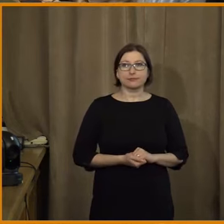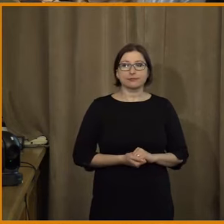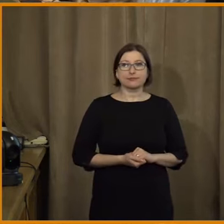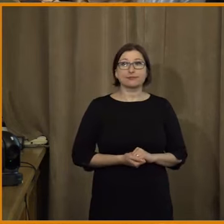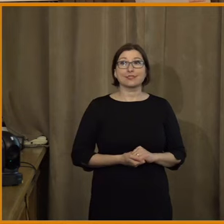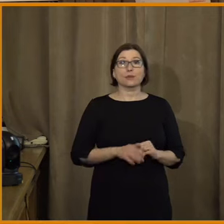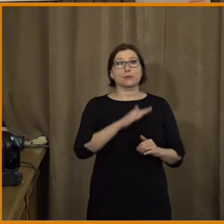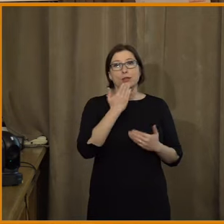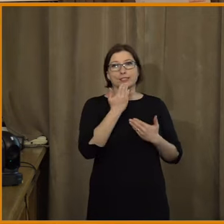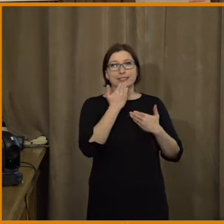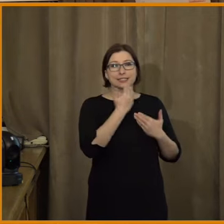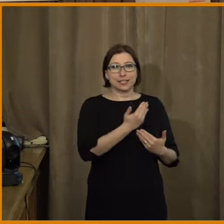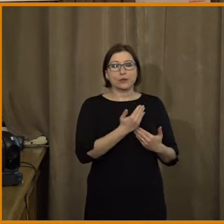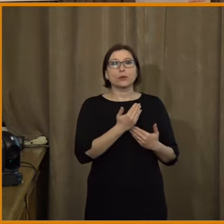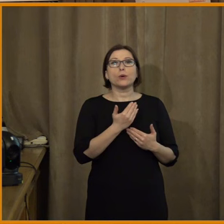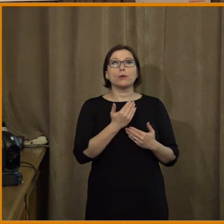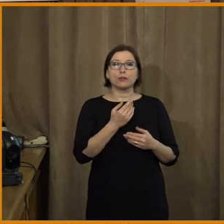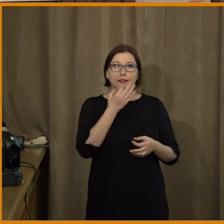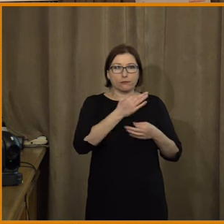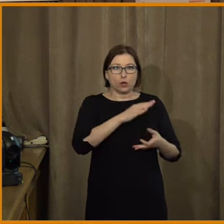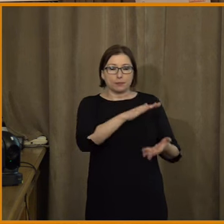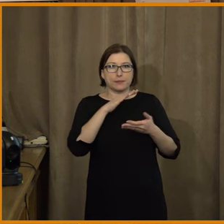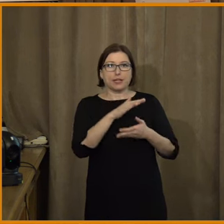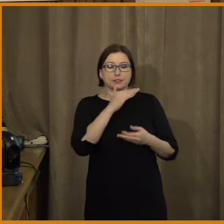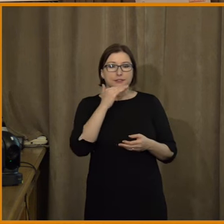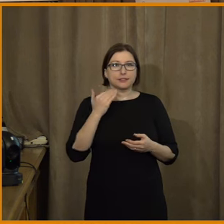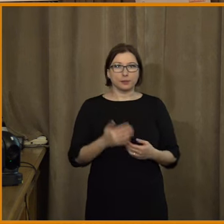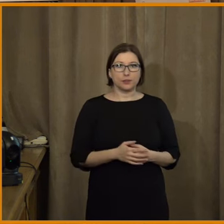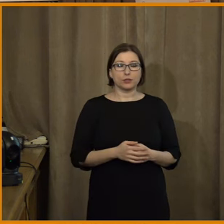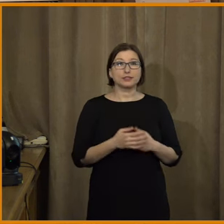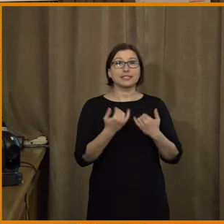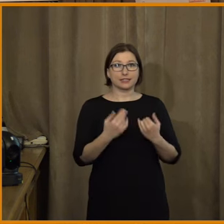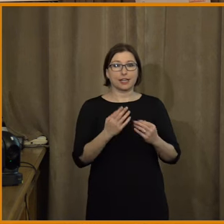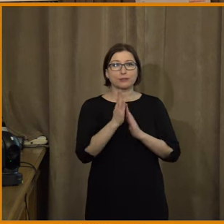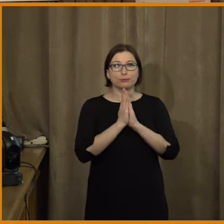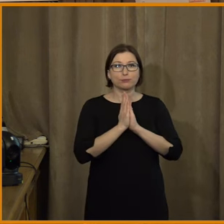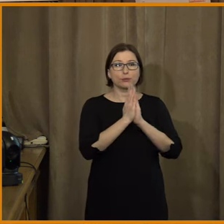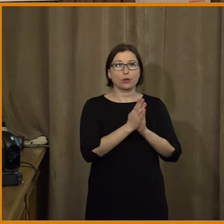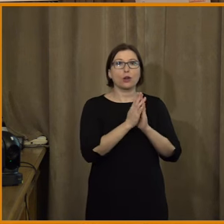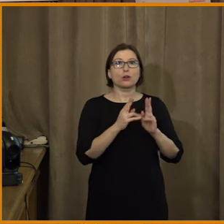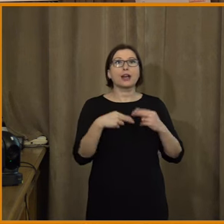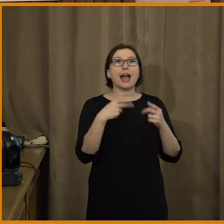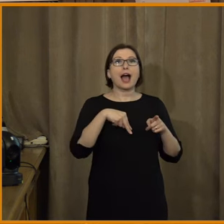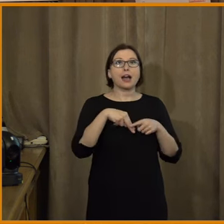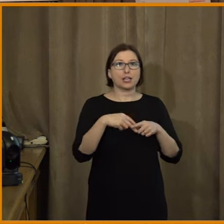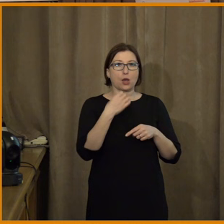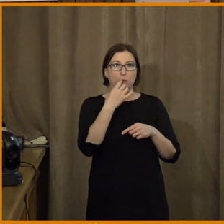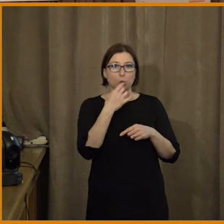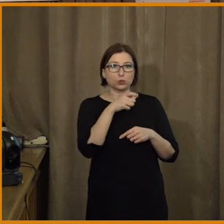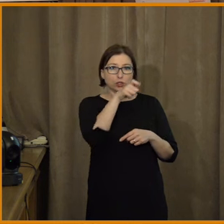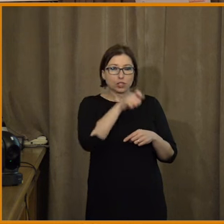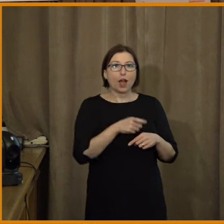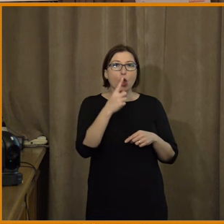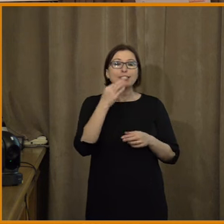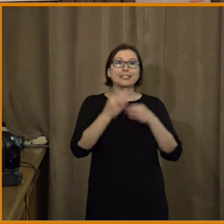Taky já moc děkuji za nálož informací. A poprosím teďka Adama Růžičku, který je z institutu